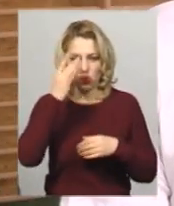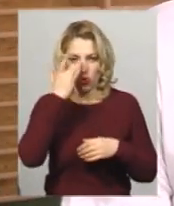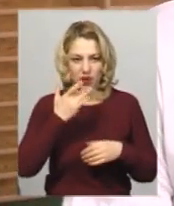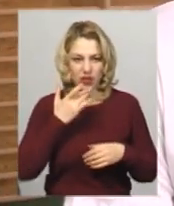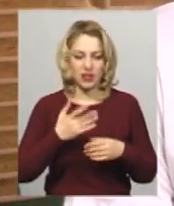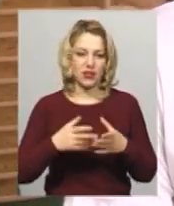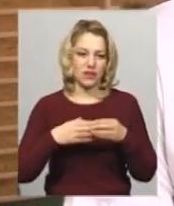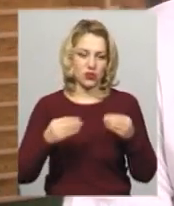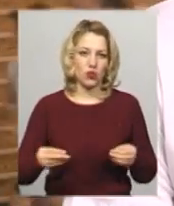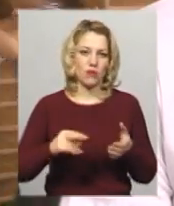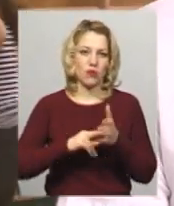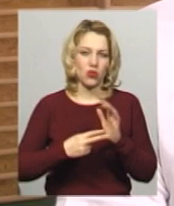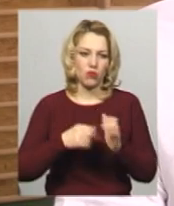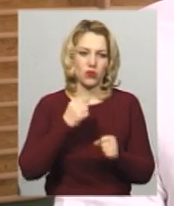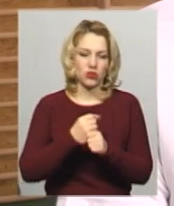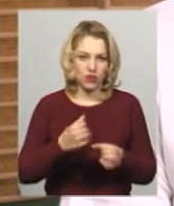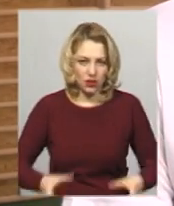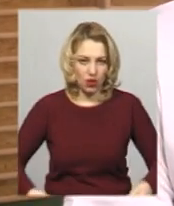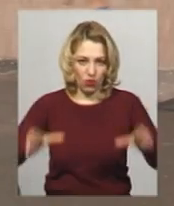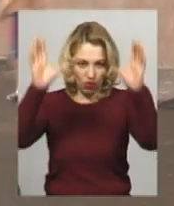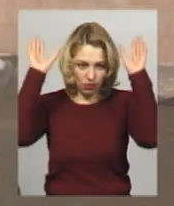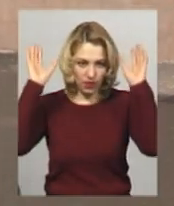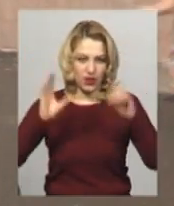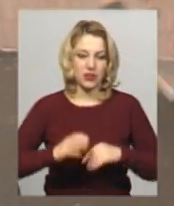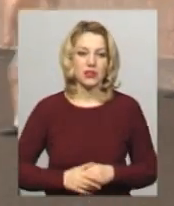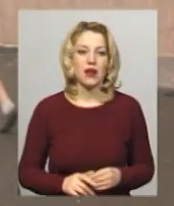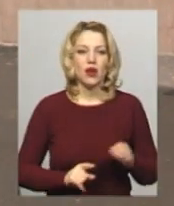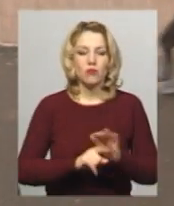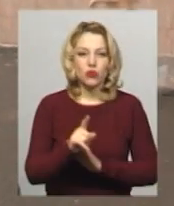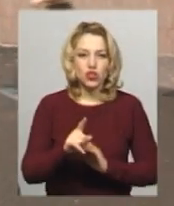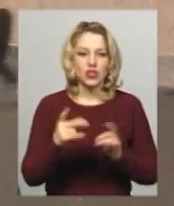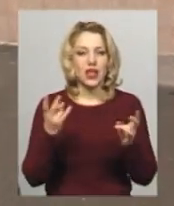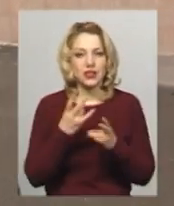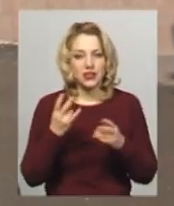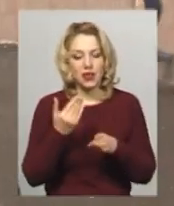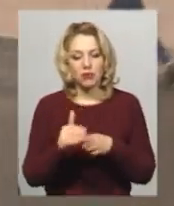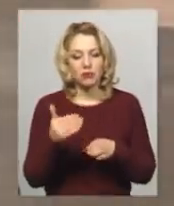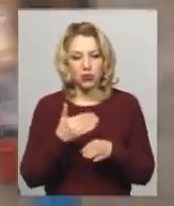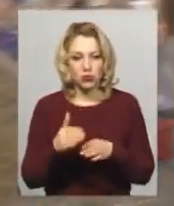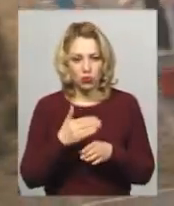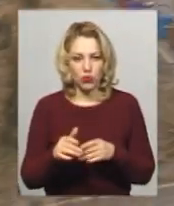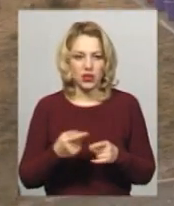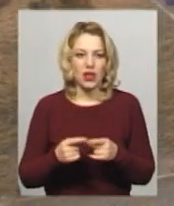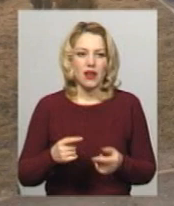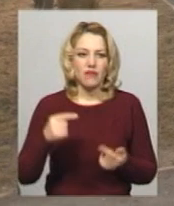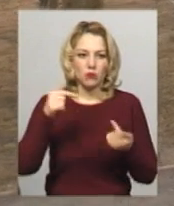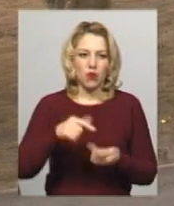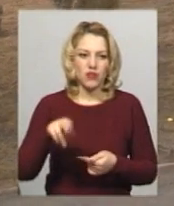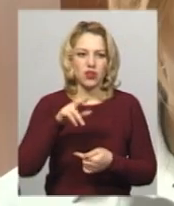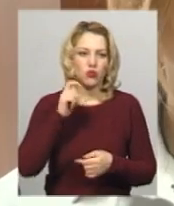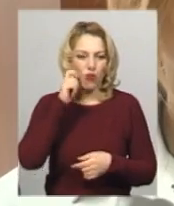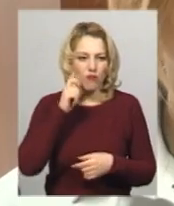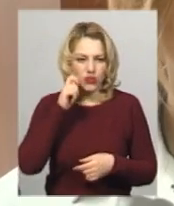вже працювати з повністю обливанням всього тіла. Починати загортовуватися потрібно поступово, відповідно до віку дитини. Має бути